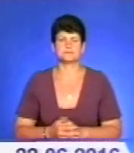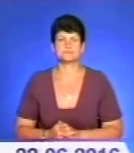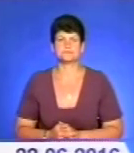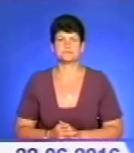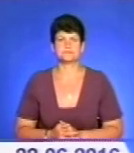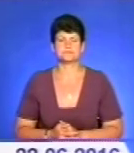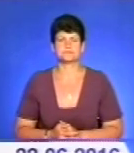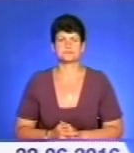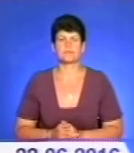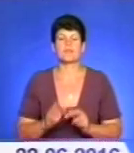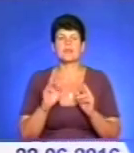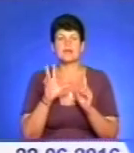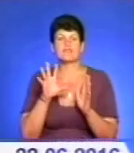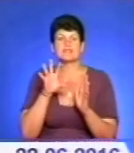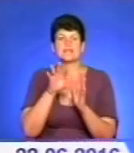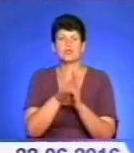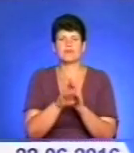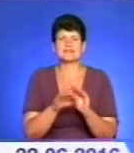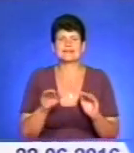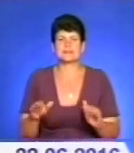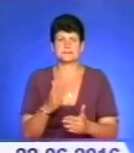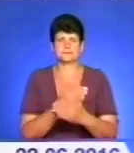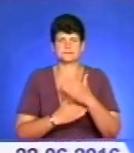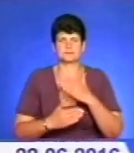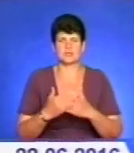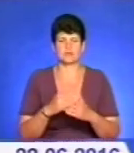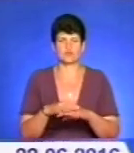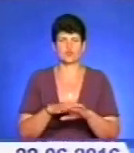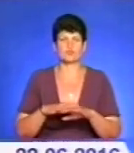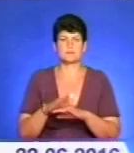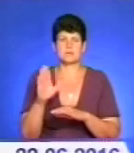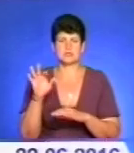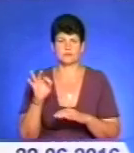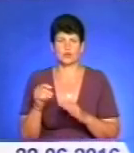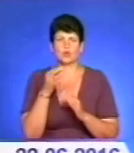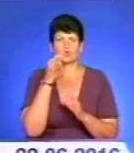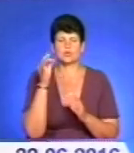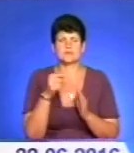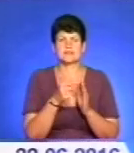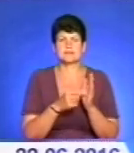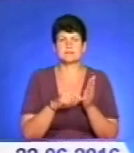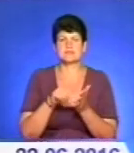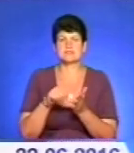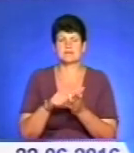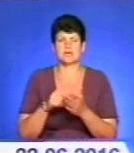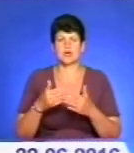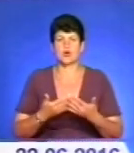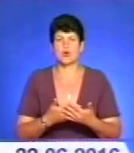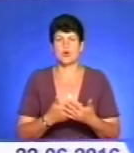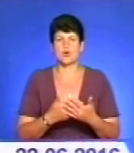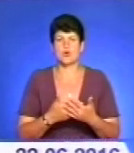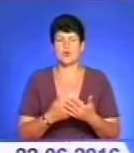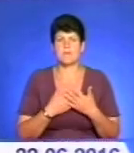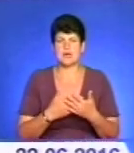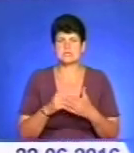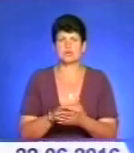Як інтегрувати дітей з обмеженими можливостями в суспільство, досвідом ділилися представники громадських товариств в Польщі на семінарі